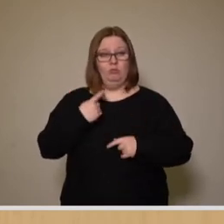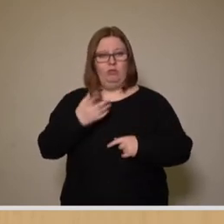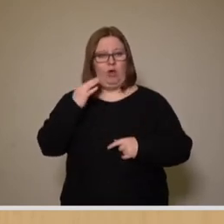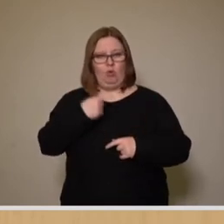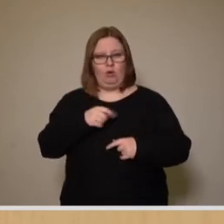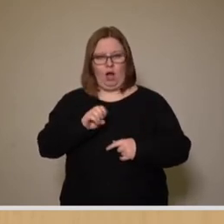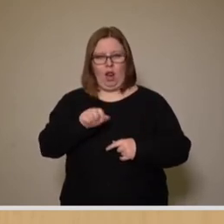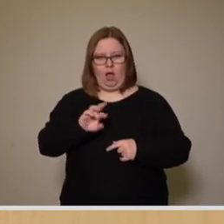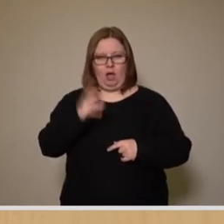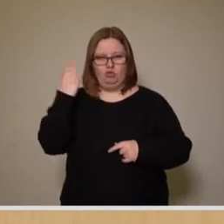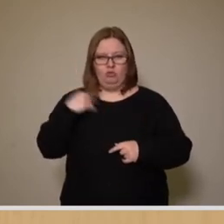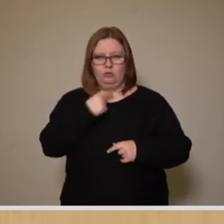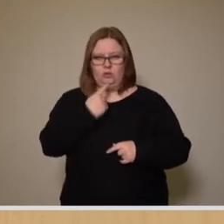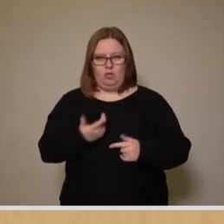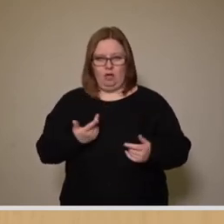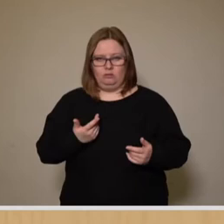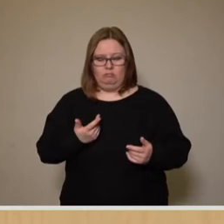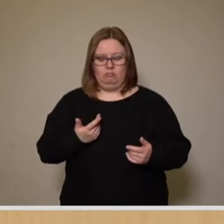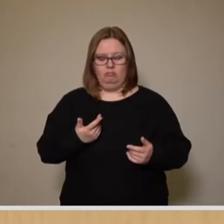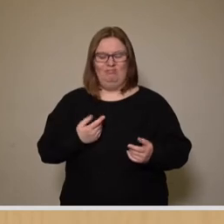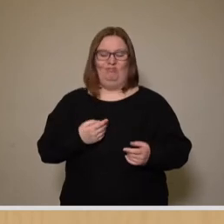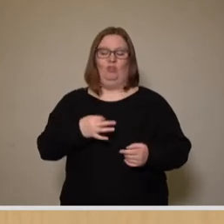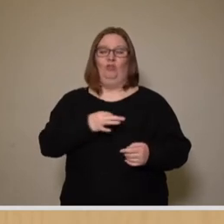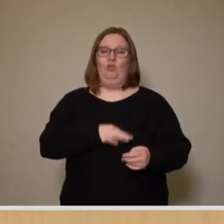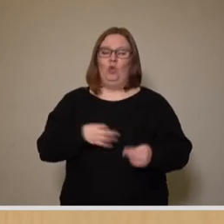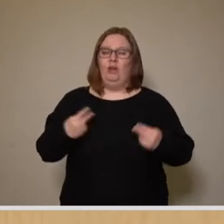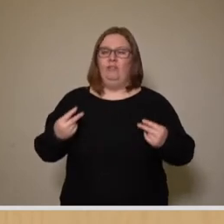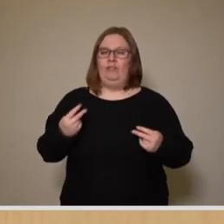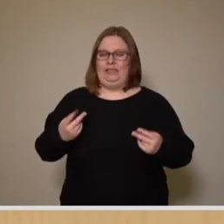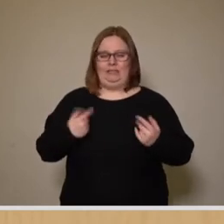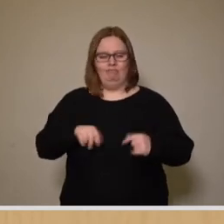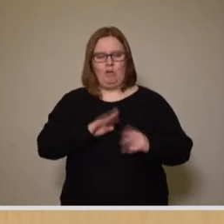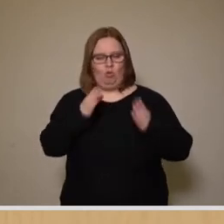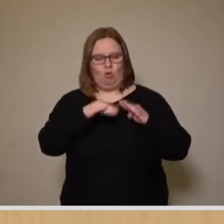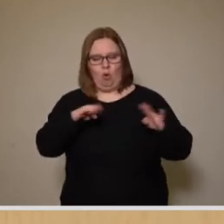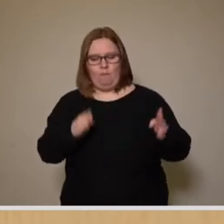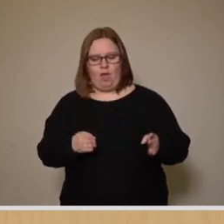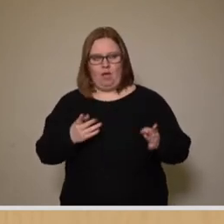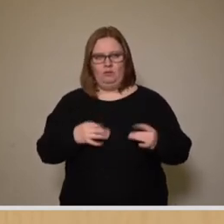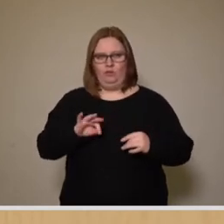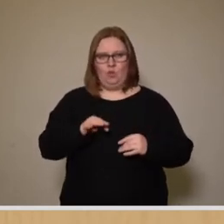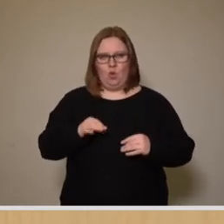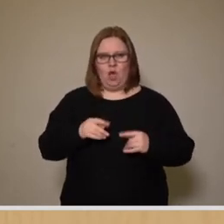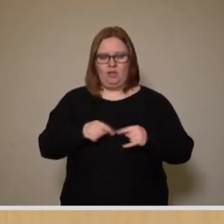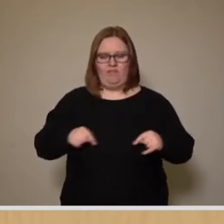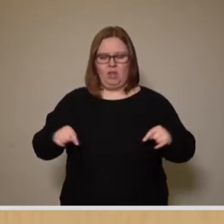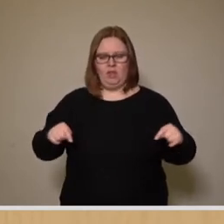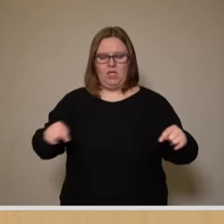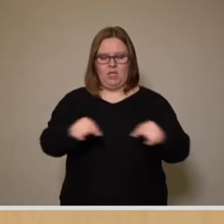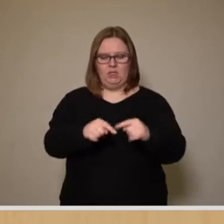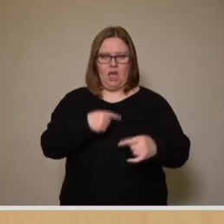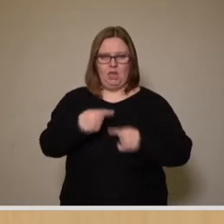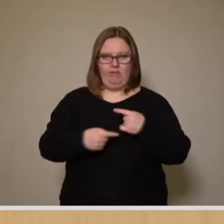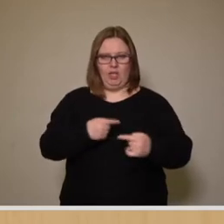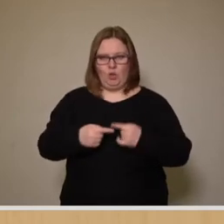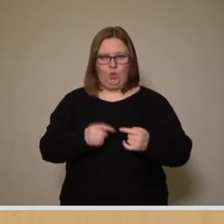gerade eindrücklich beschrieben. Mir ist wichtig, die Rolle des Objektes für die Quartiersentwicklung noch kurz zu